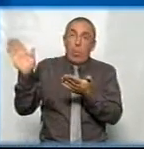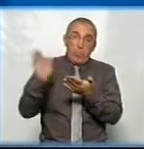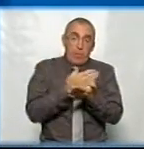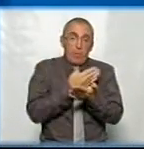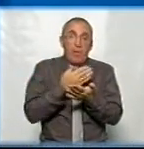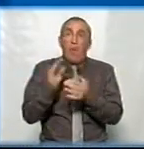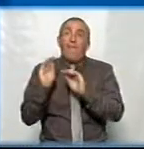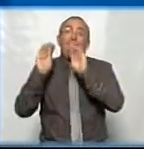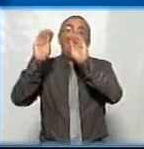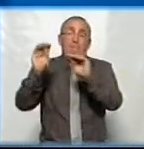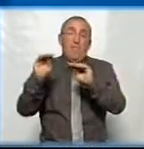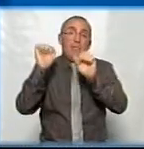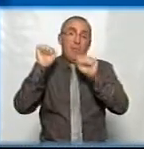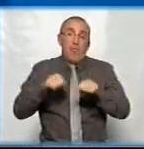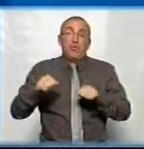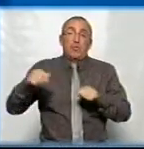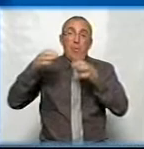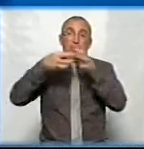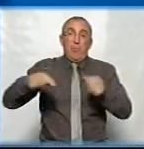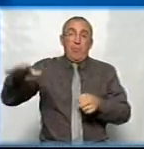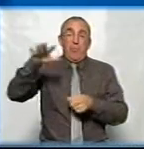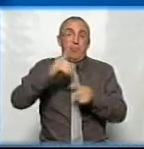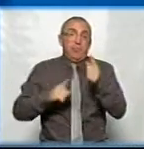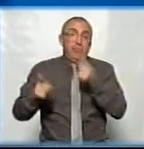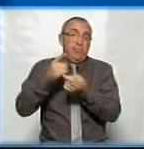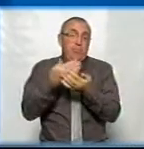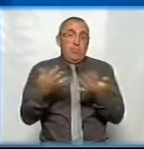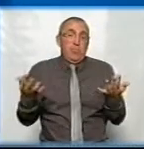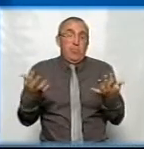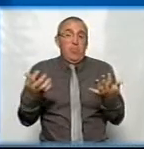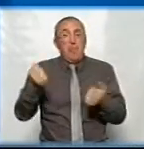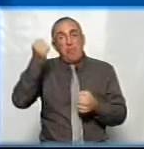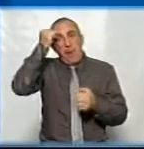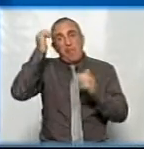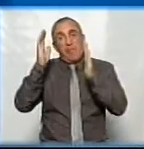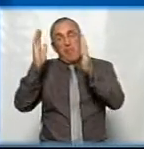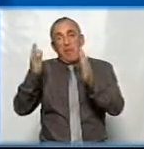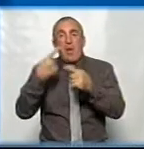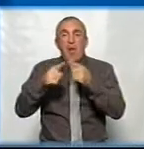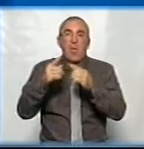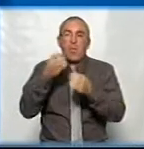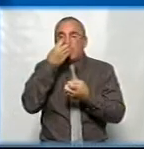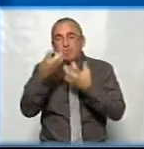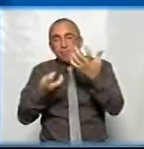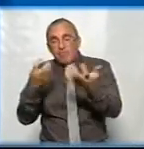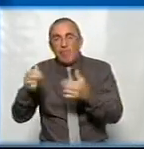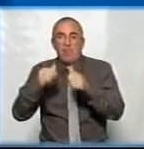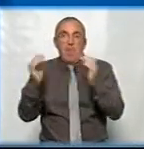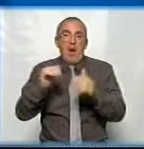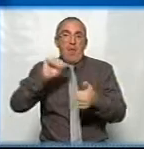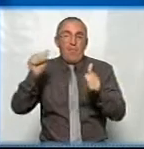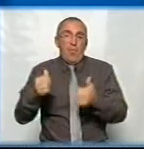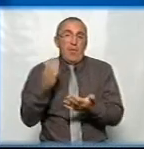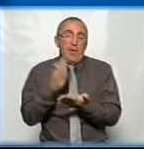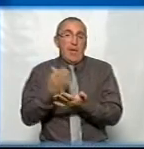восполнити. Можна пространство преобразовувати по-разному. Пам'ятник знаки, или просто клумба, или малую форму. Там, между прочим,